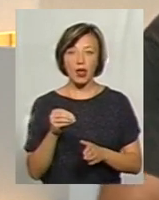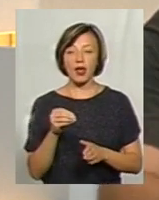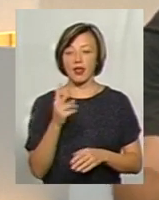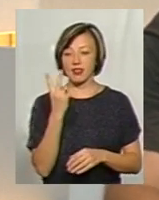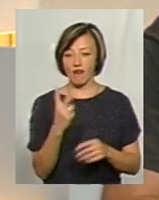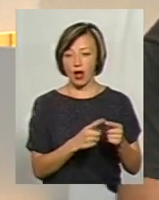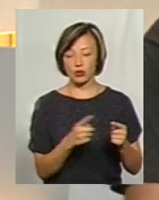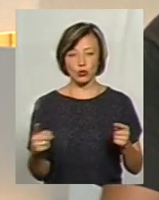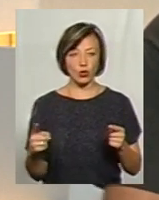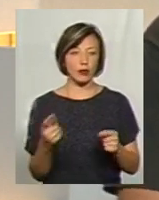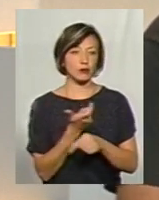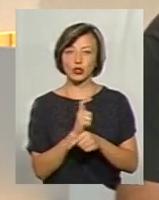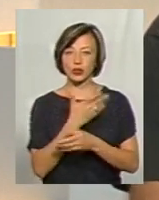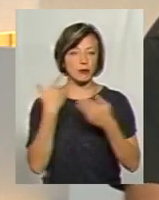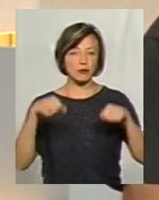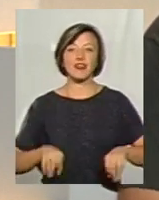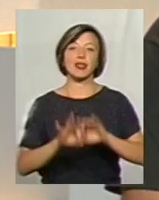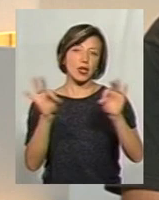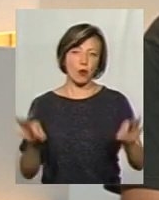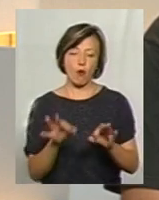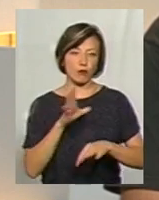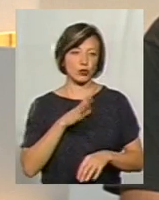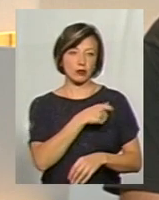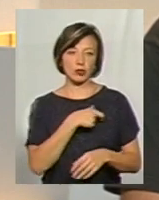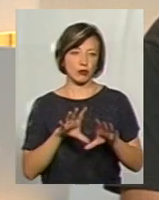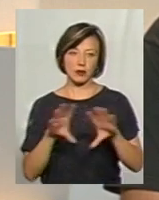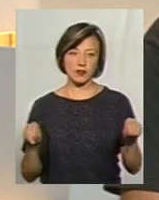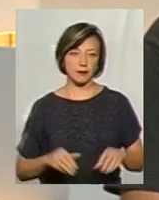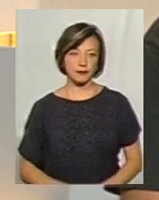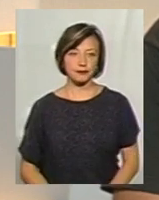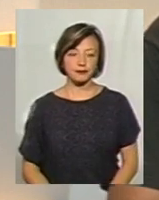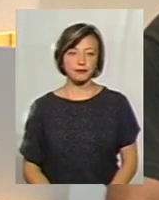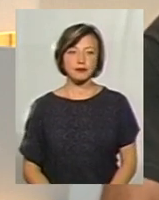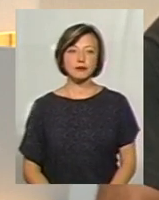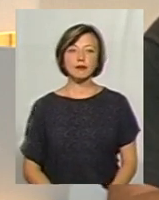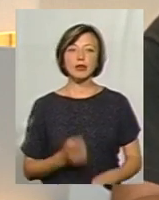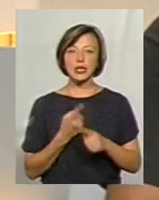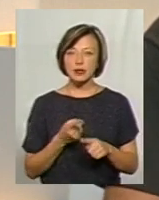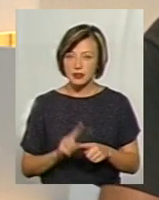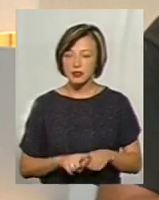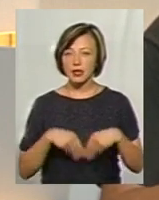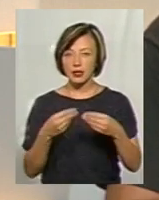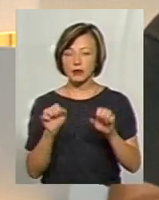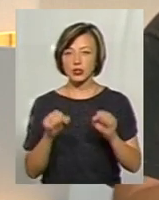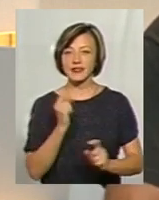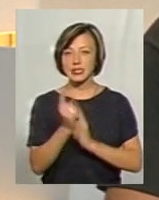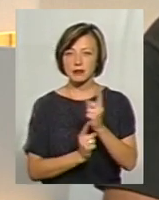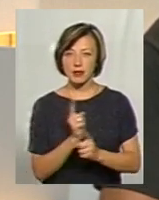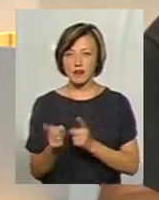строки відбув, більше не маєш права ніколи обиратися. Ось і все. Це дасть можливість змінювати еліти, дуже